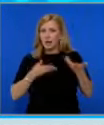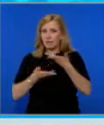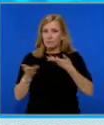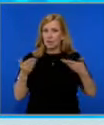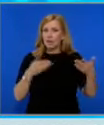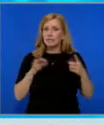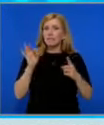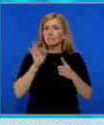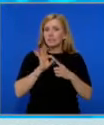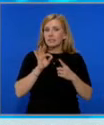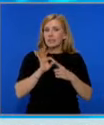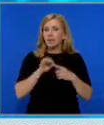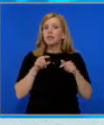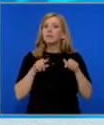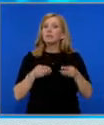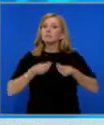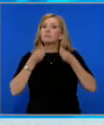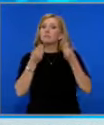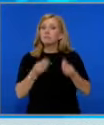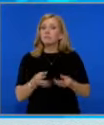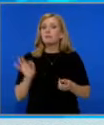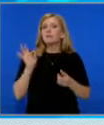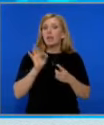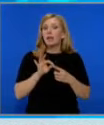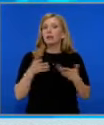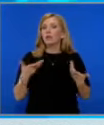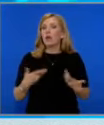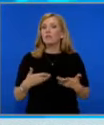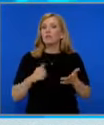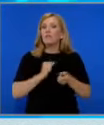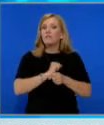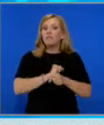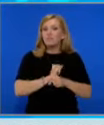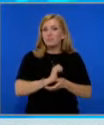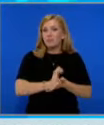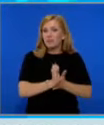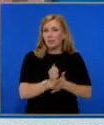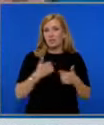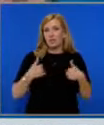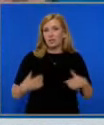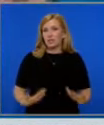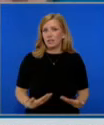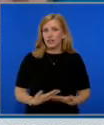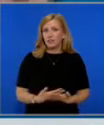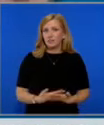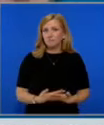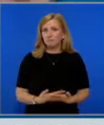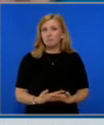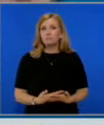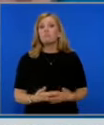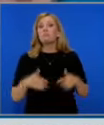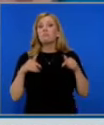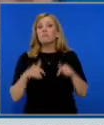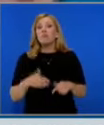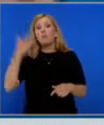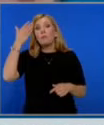пряко или непряко полезна за враг, цел, която вреди на сигурността и интересите на държавата. Овиненията са срещу